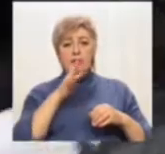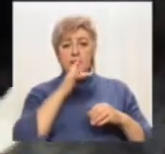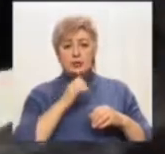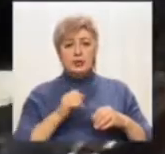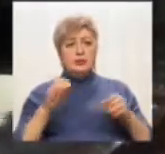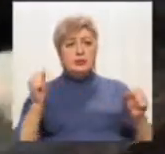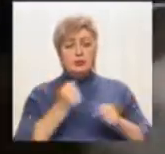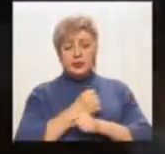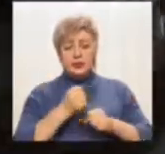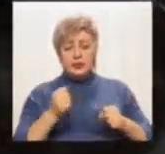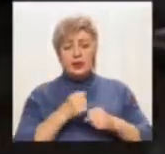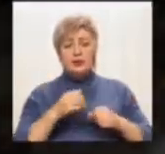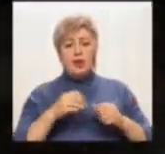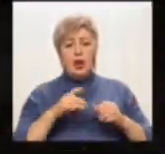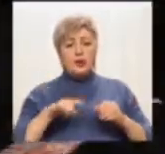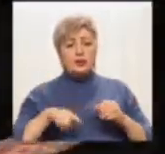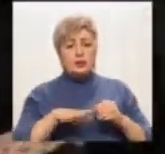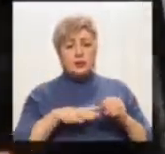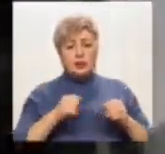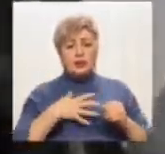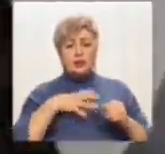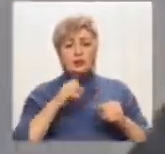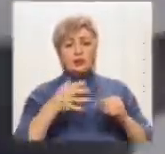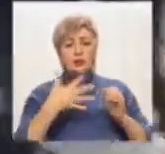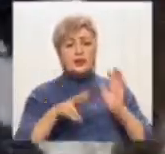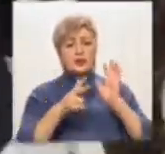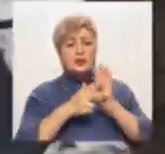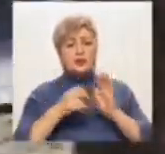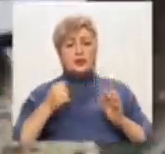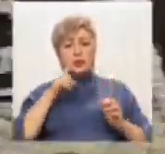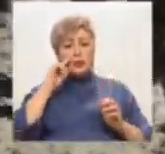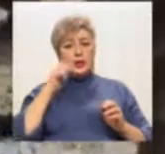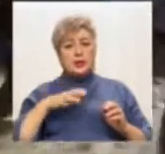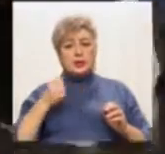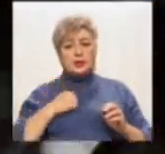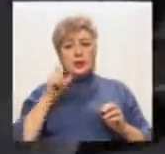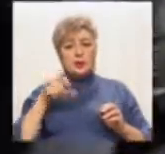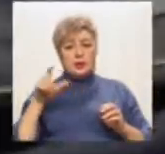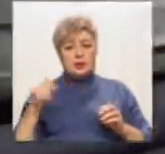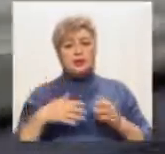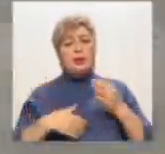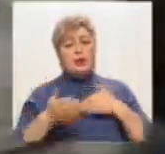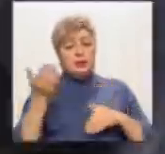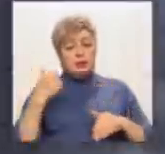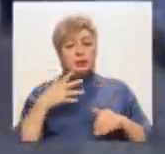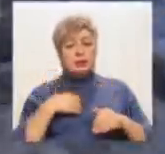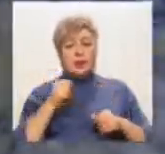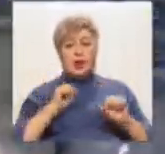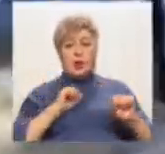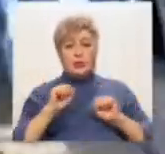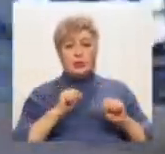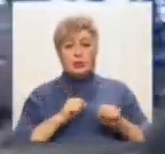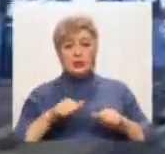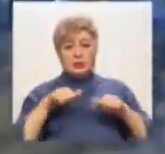терміналу загинули 58 українських бійців. 21-го січня того ж року командири прийняли рішення вивезти Збройні сили